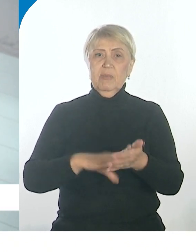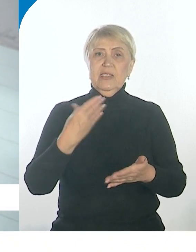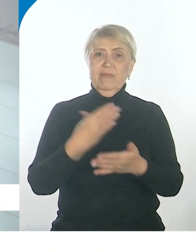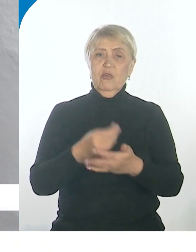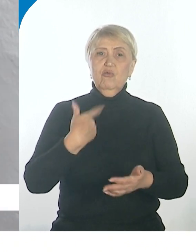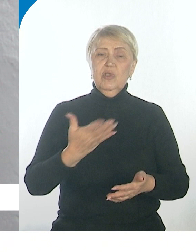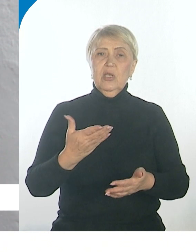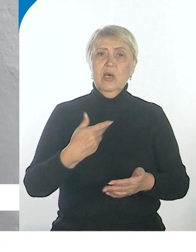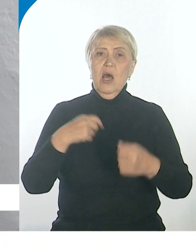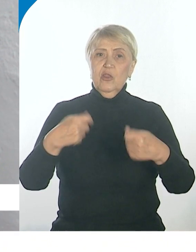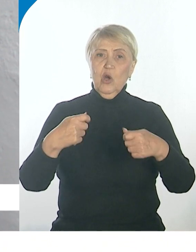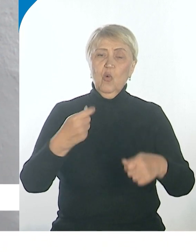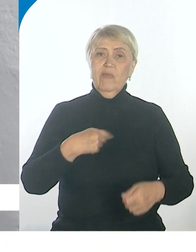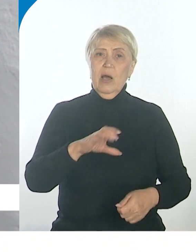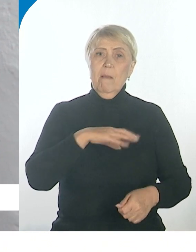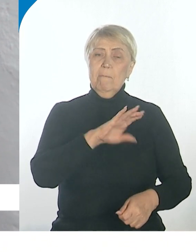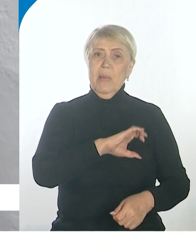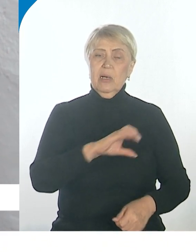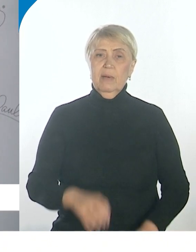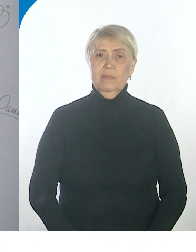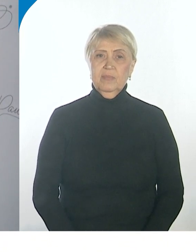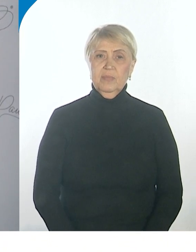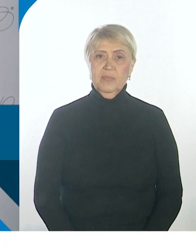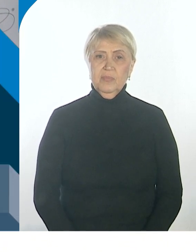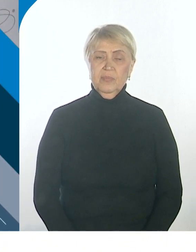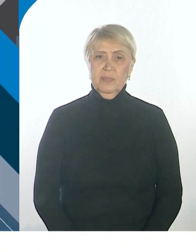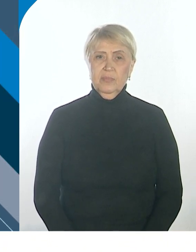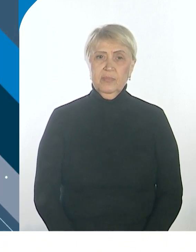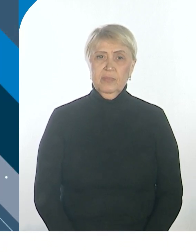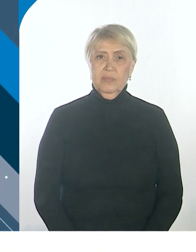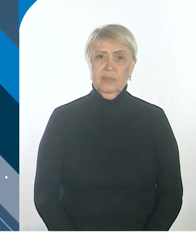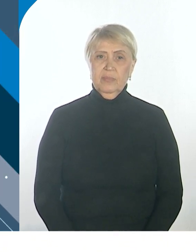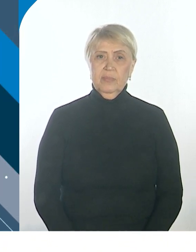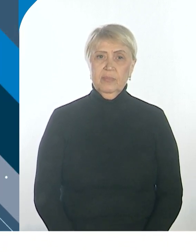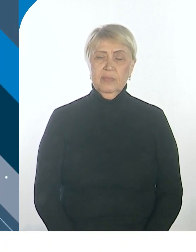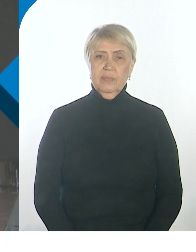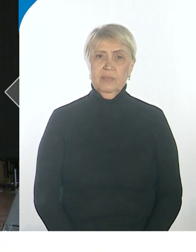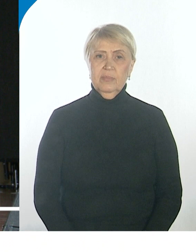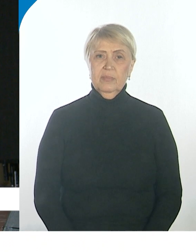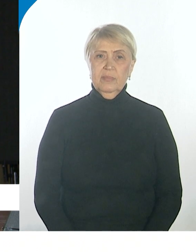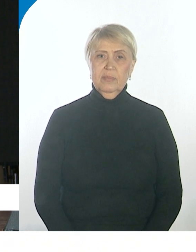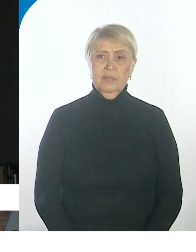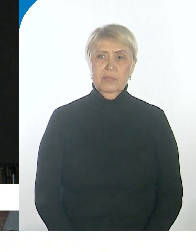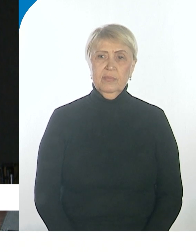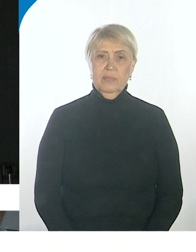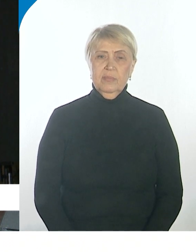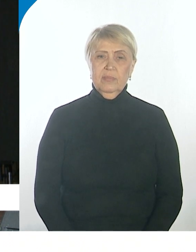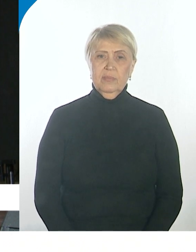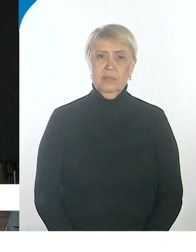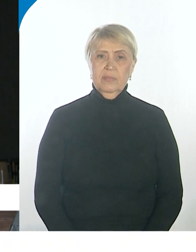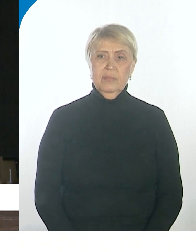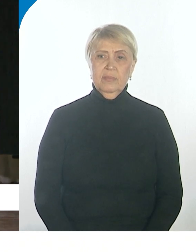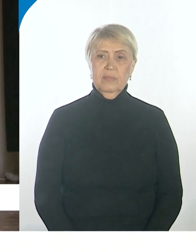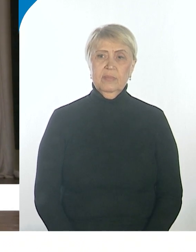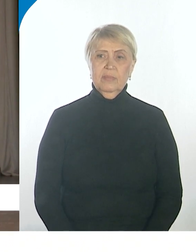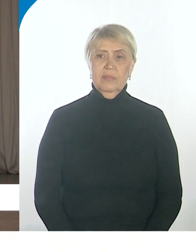торговую марку. Мариана Гейт, Павел Баландинский, Смотри Хабаровск. Ну что, вы заряжены, мы тоже,